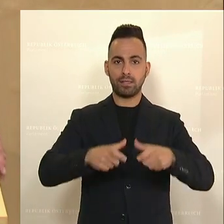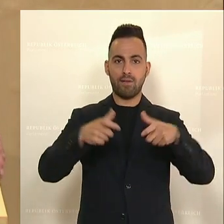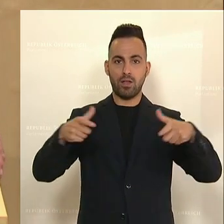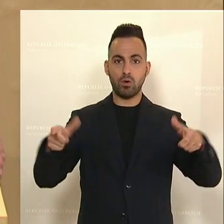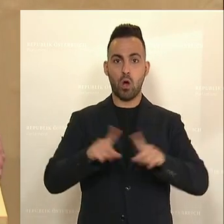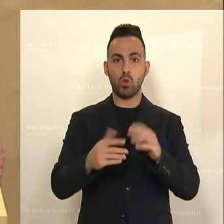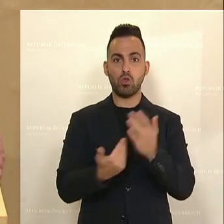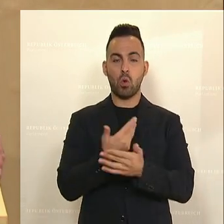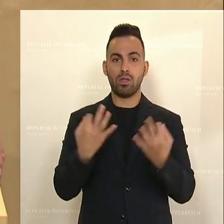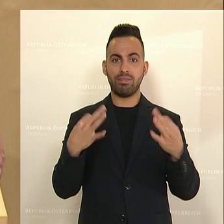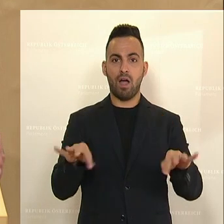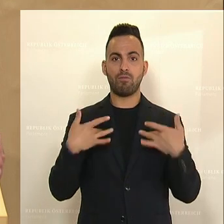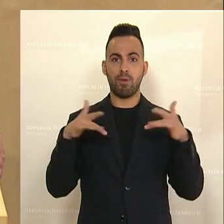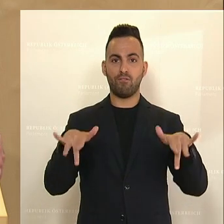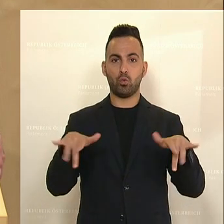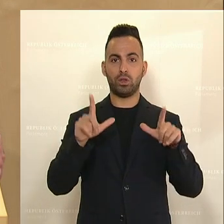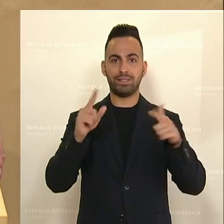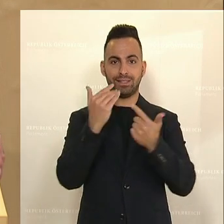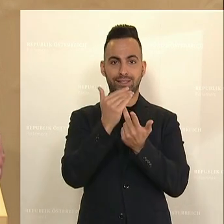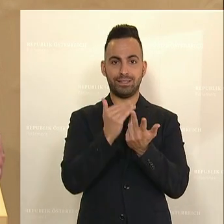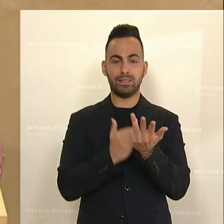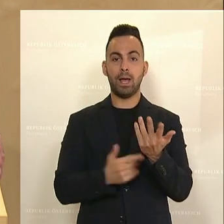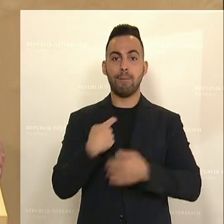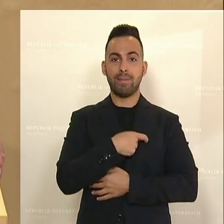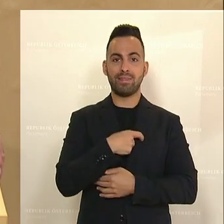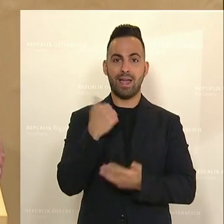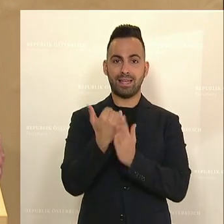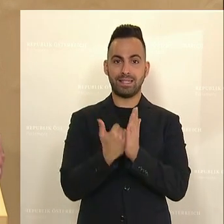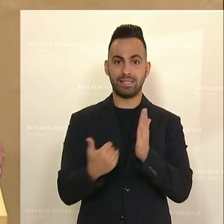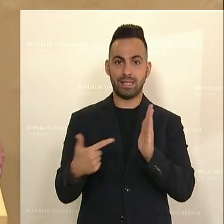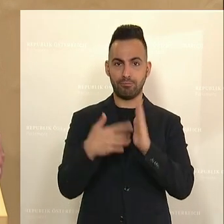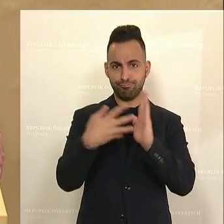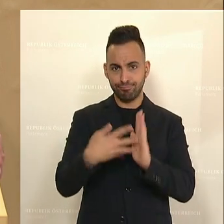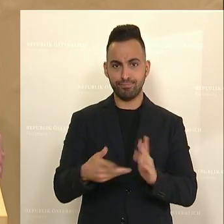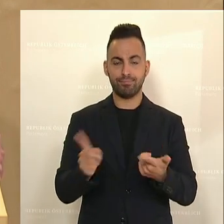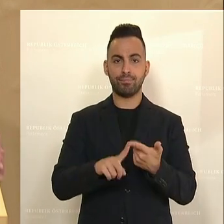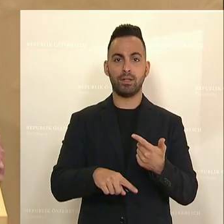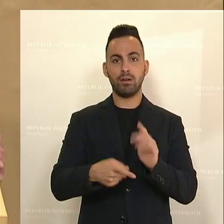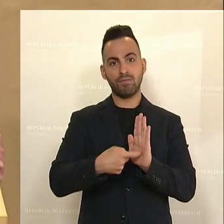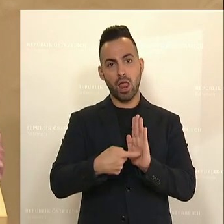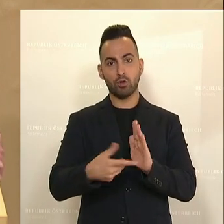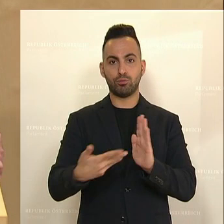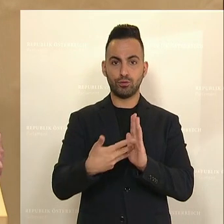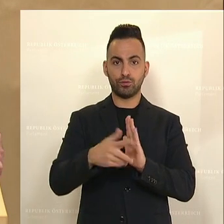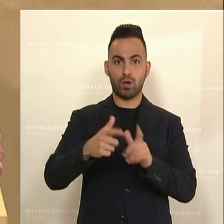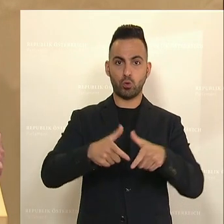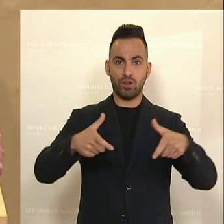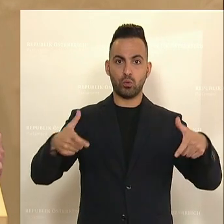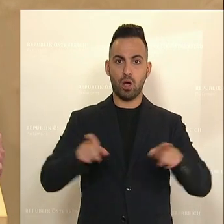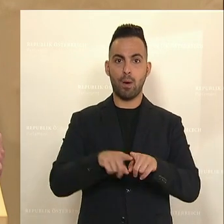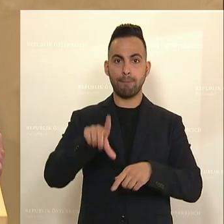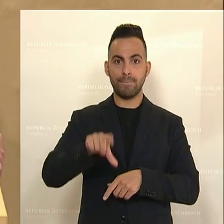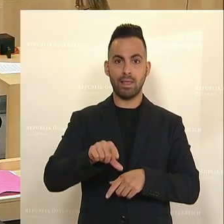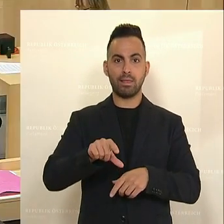Befugnisse nach dem Parteiengesetz. Es geht um die Ausweisung nach Verlangungsprüfungen durch eine